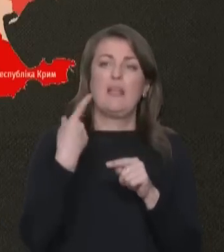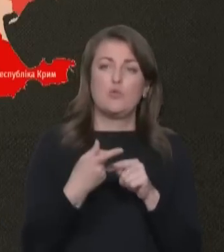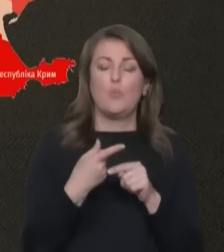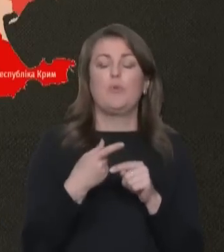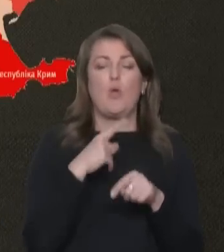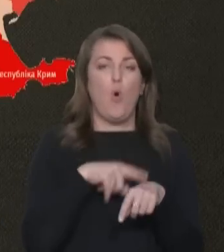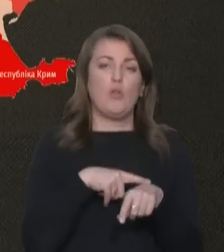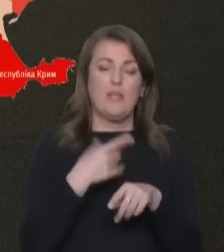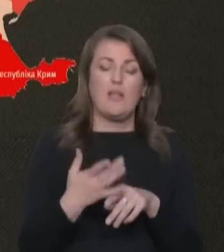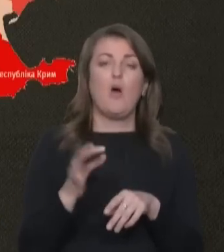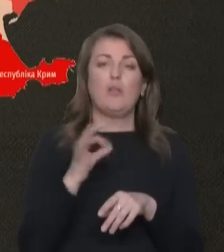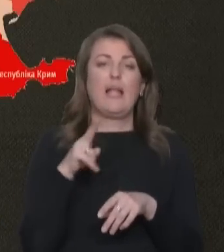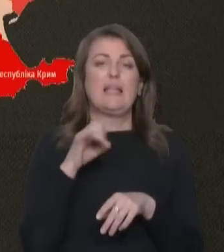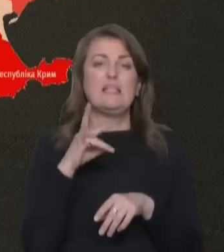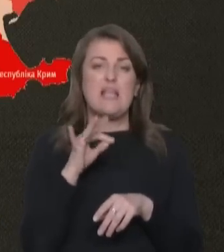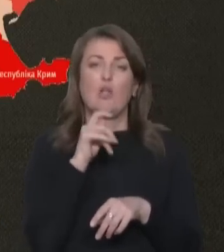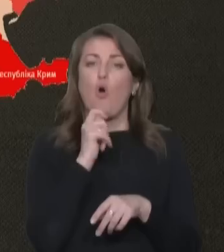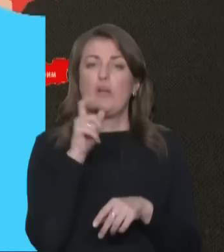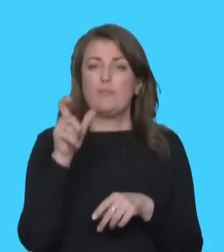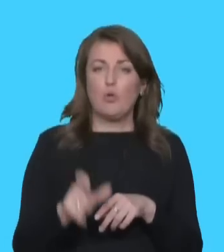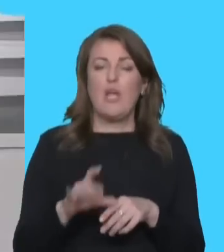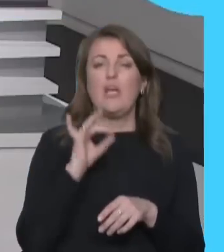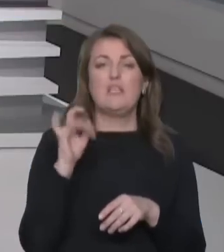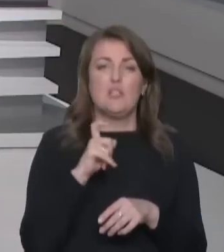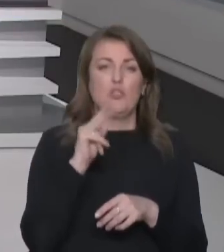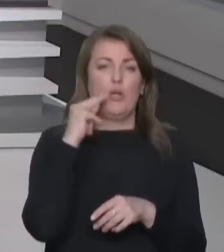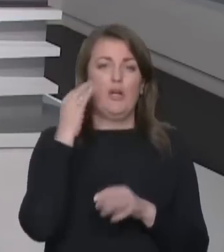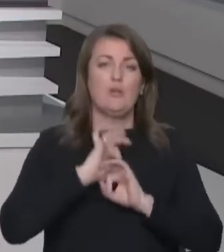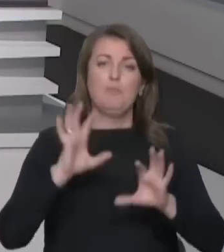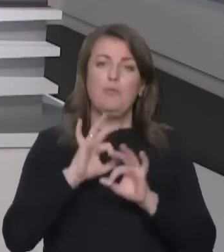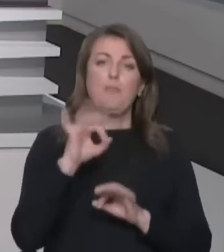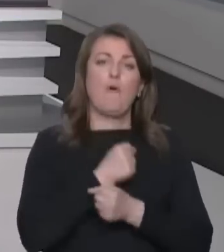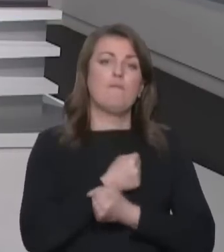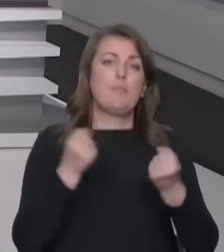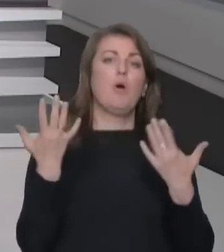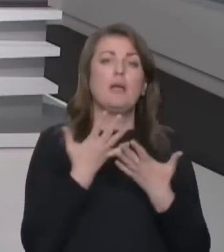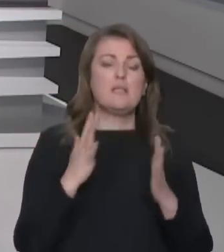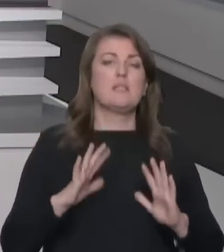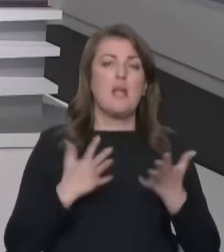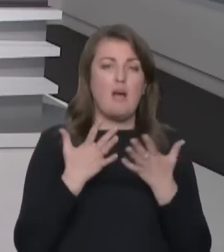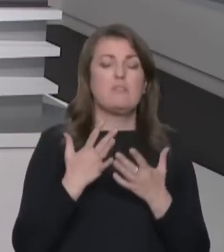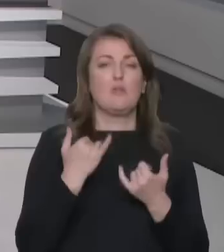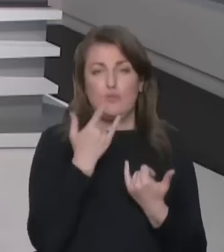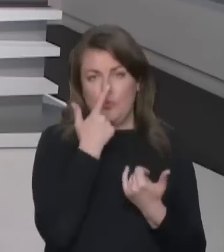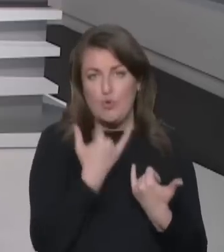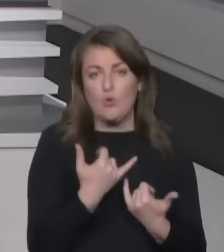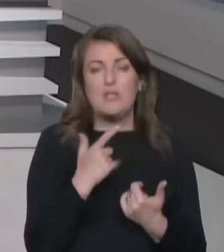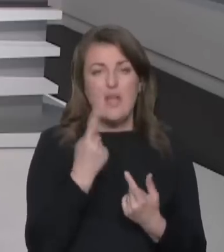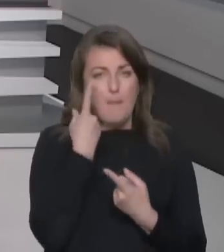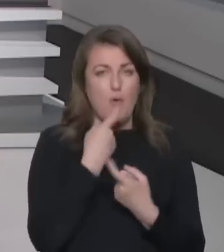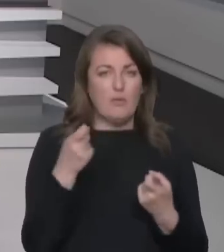Олександра Денисенко, кореспондентка із Чернігова, розповідала про вибухів. Олександр, стався щойно за